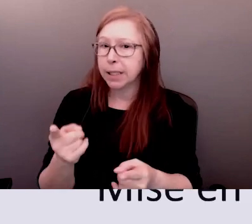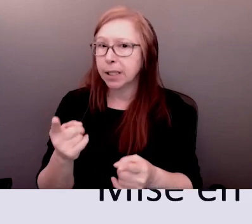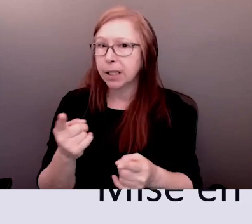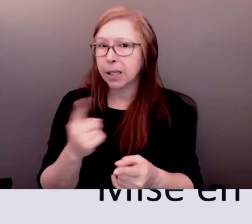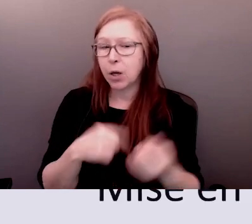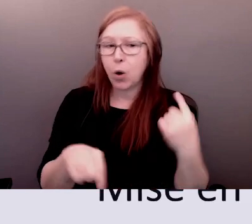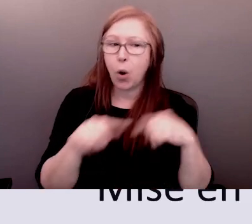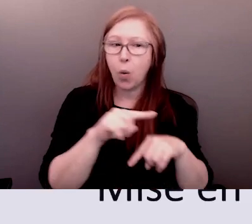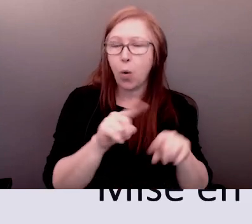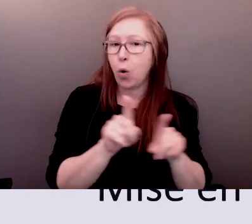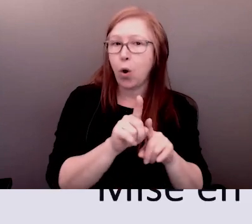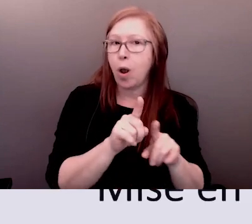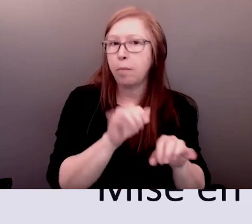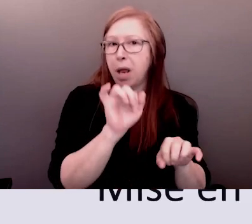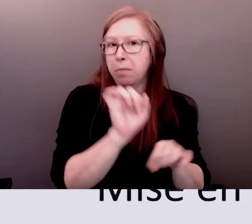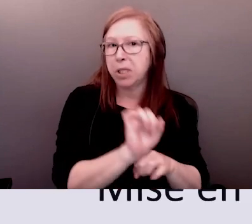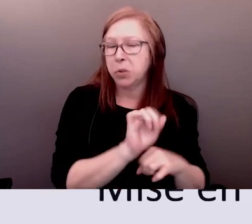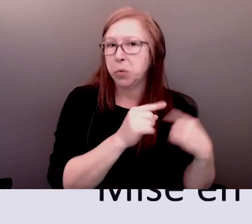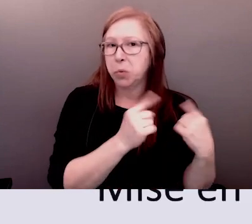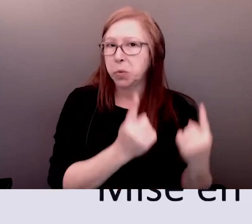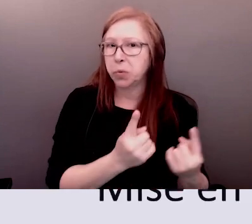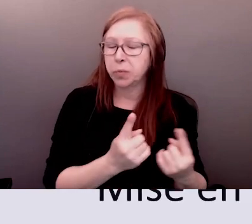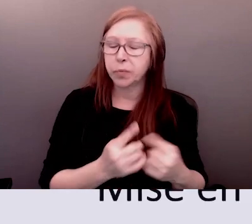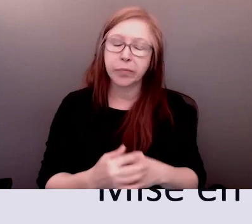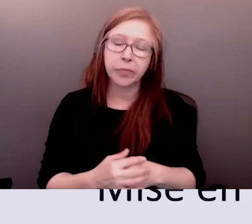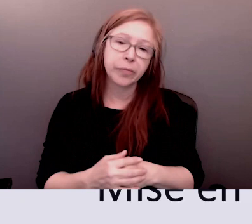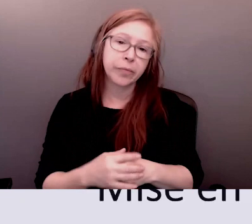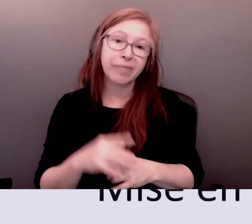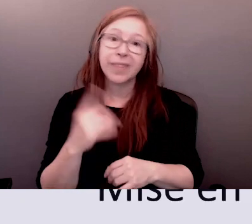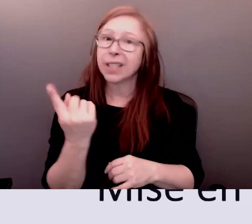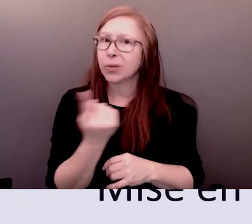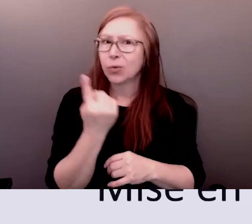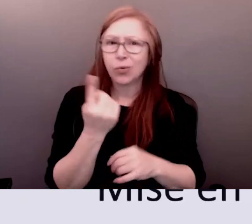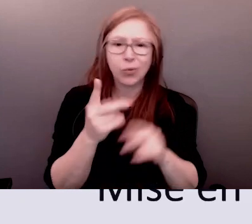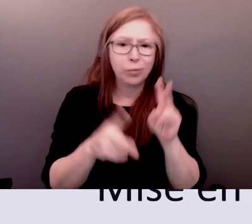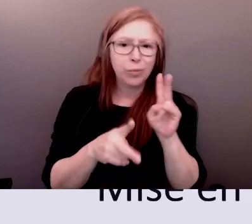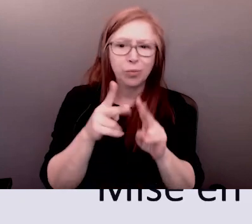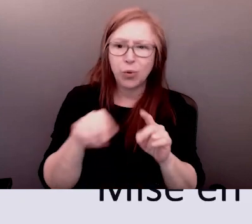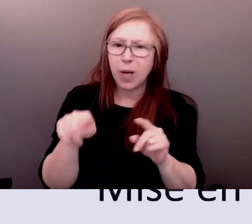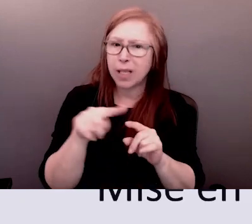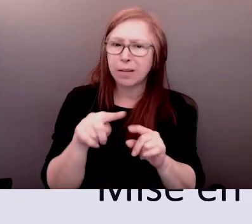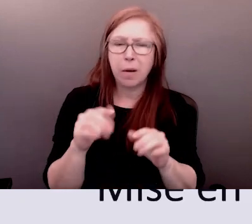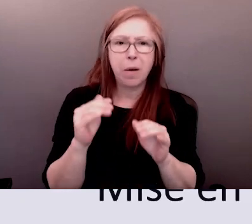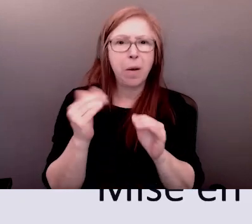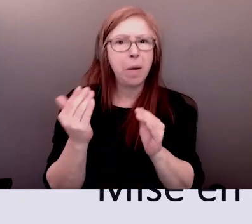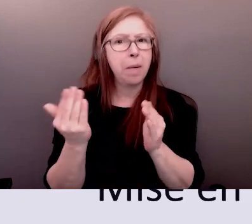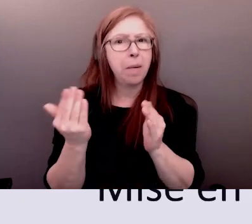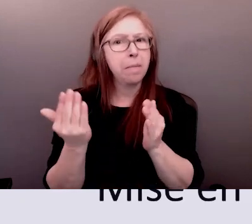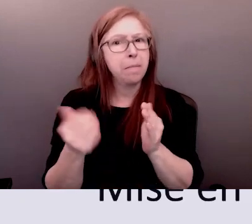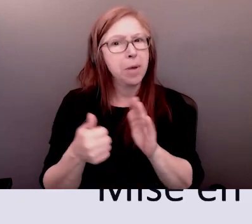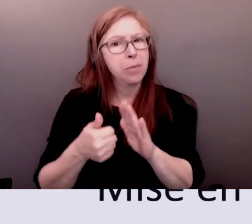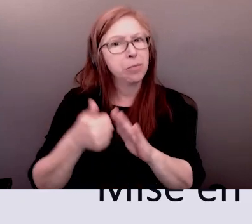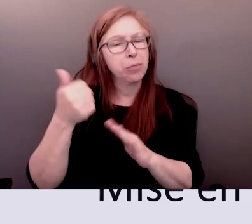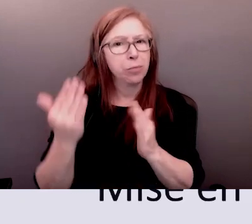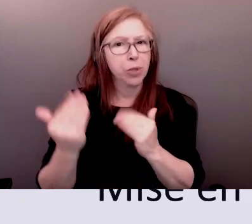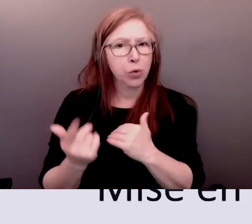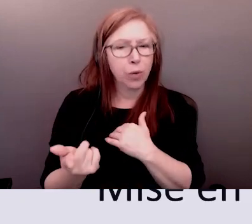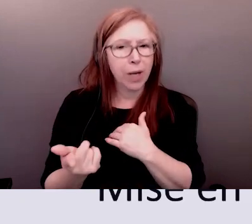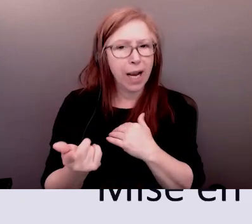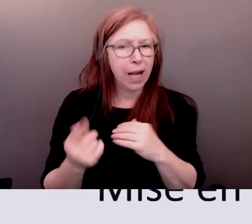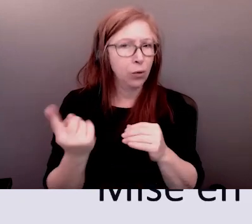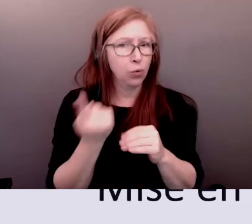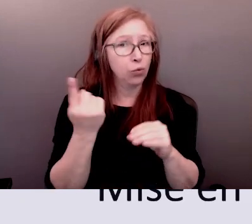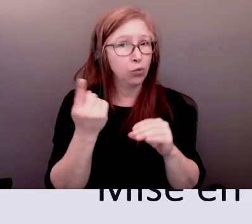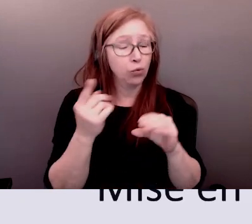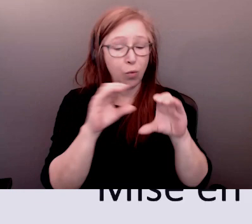les effets négatifs donc qu'est-ce que vous aimez par rapport à cette énoncée et comment pourrait